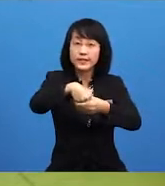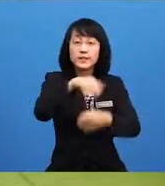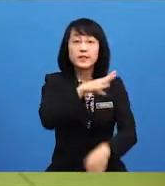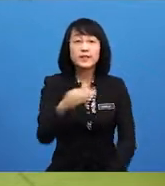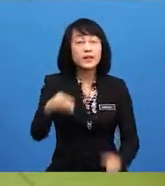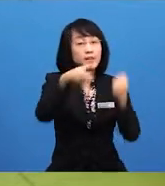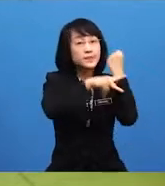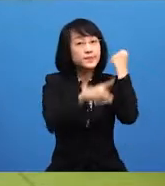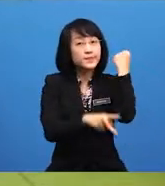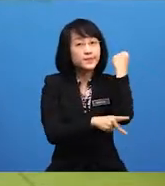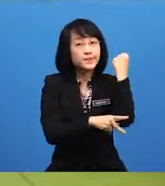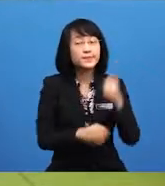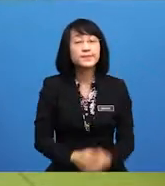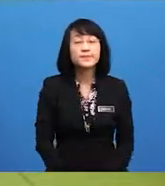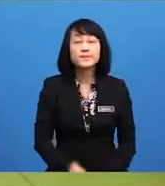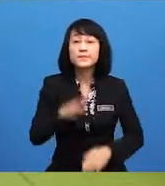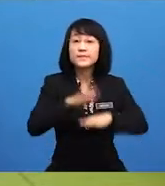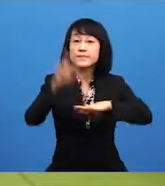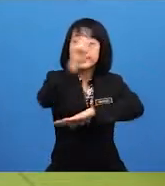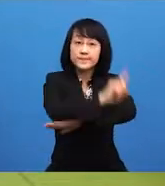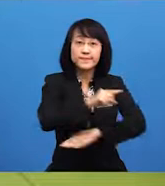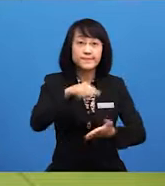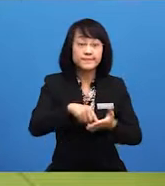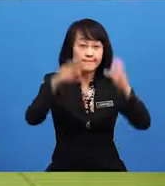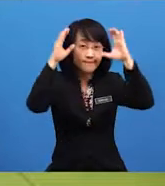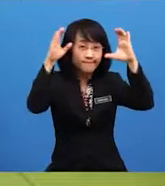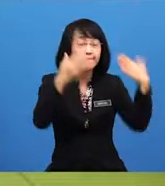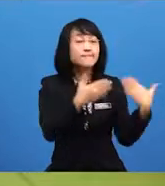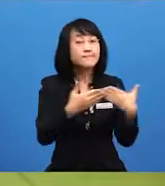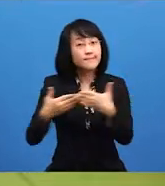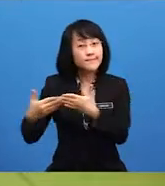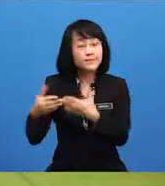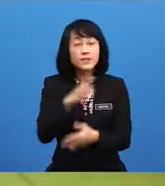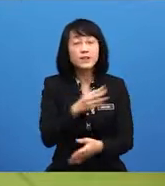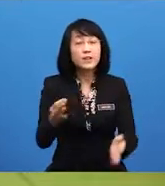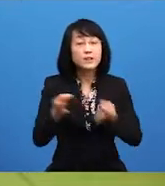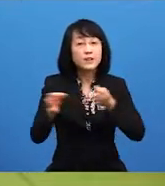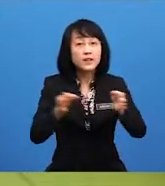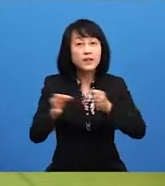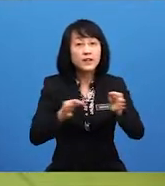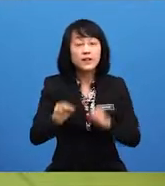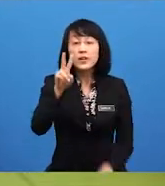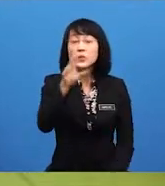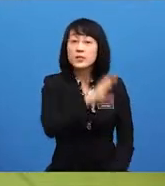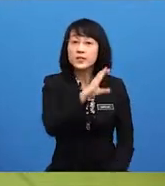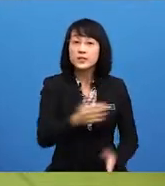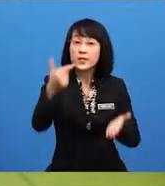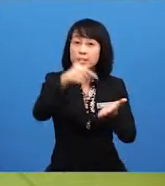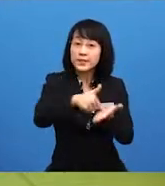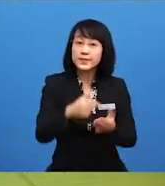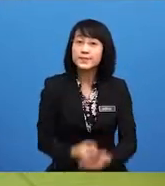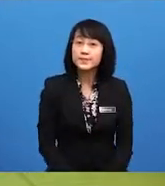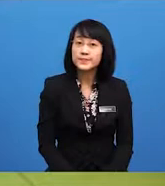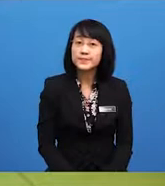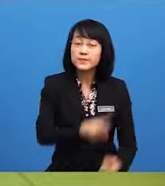Maka, pada hari ini, cikgu akan sambung dan terangkan dengan dua ciri lagi iaitu